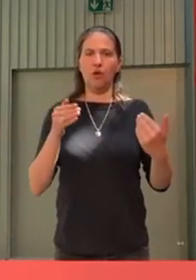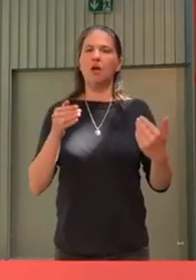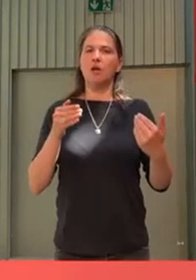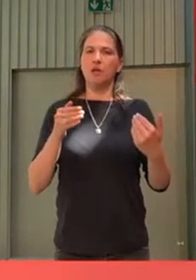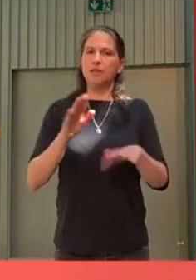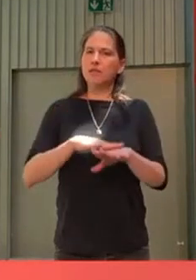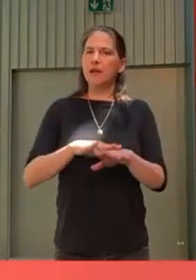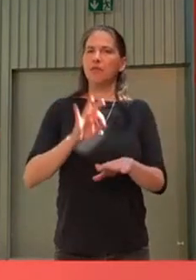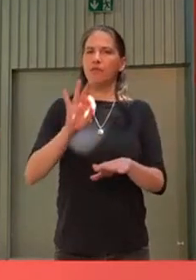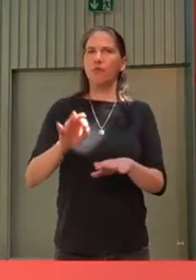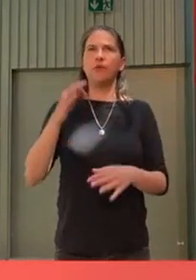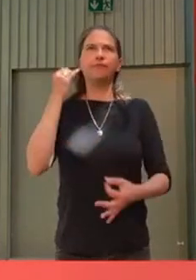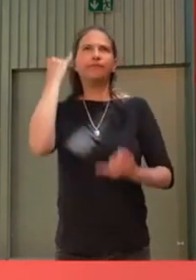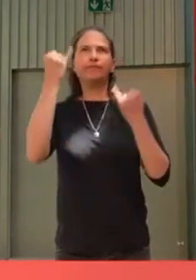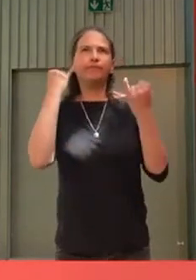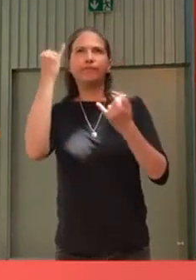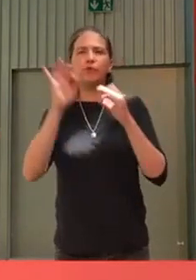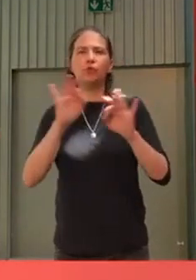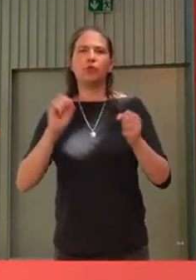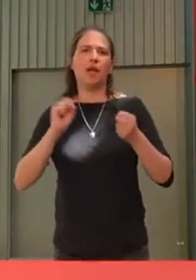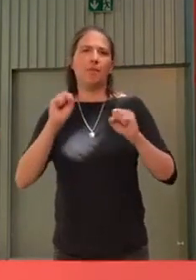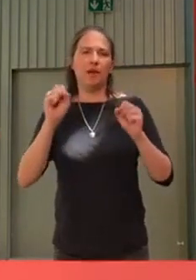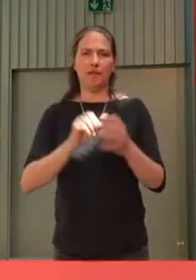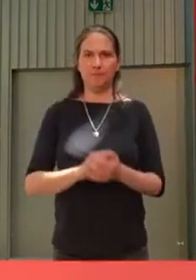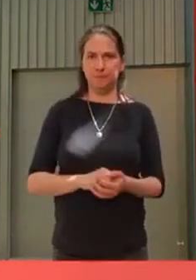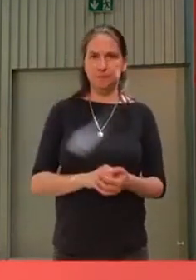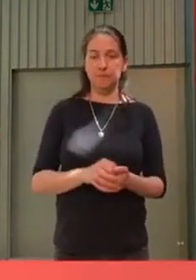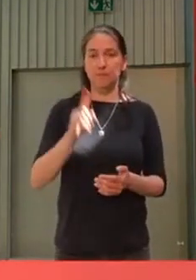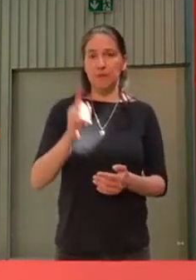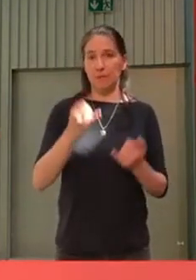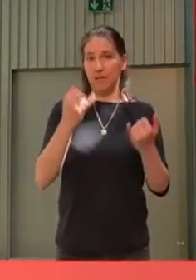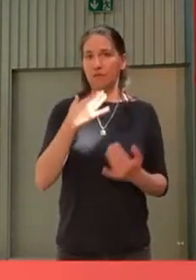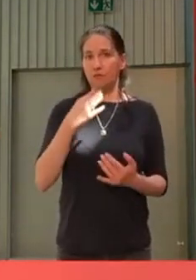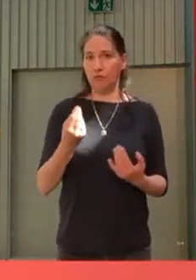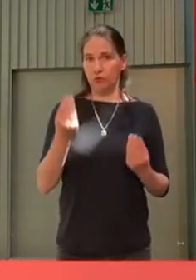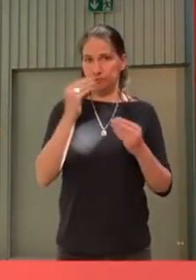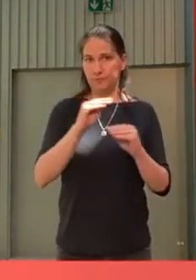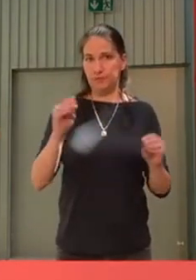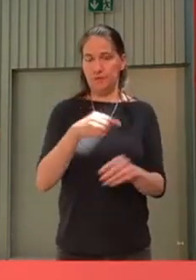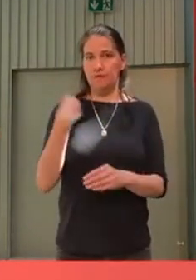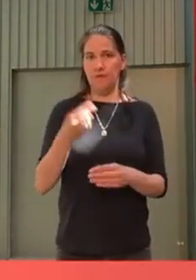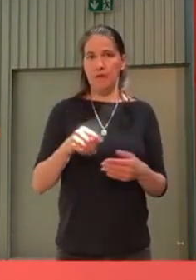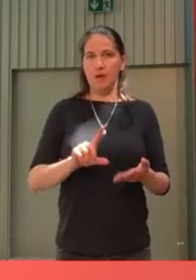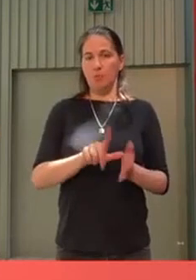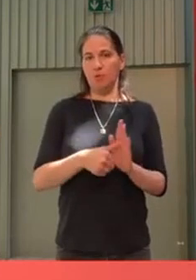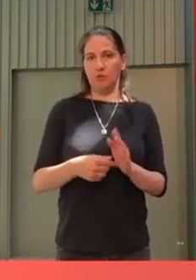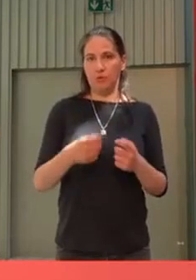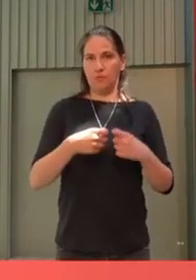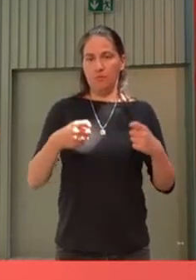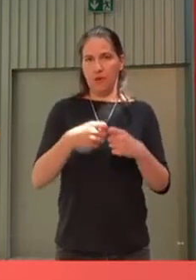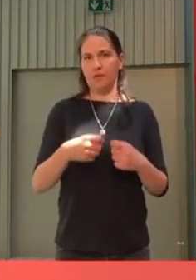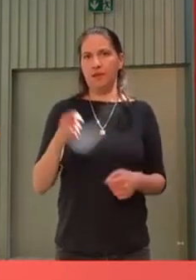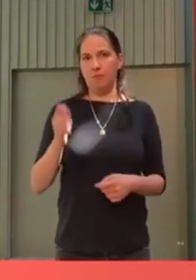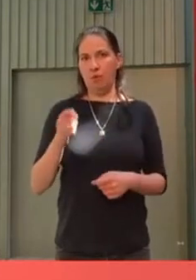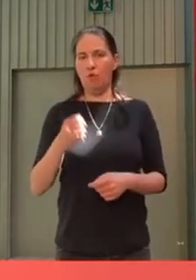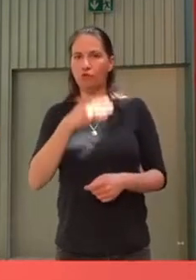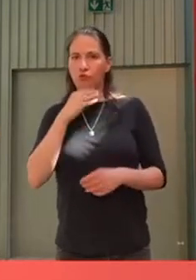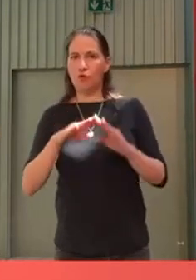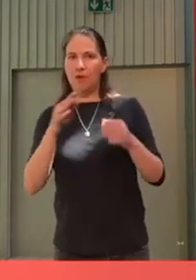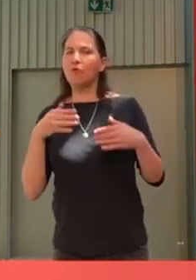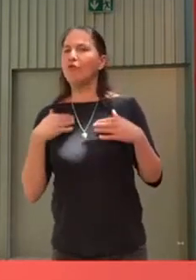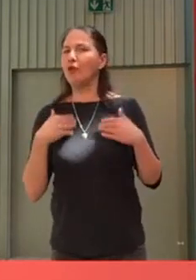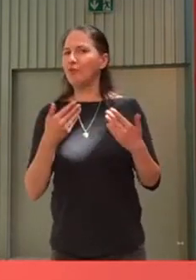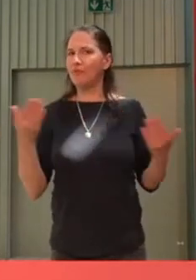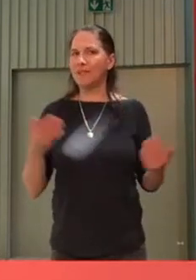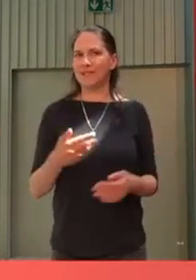Kampagnen einfallen zu lassen. Aber zunächst möchte ich sagen, dass wir uns als Bezirksverband Tempelhof Schöneberg auch freuen, dass